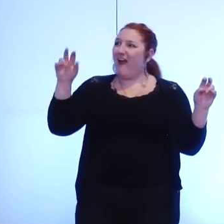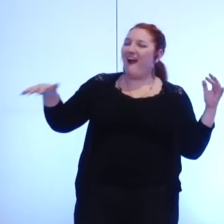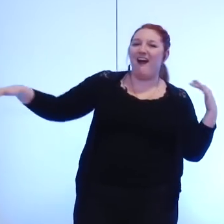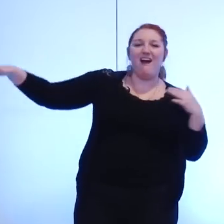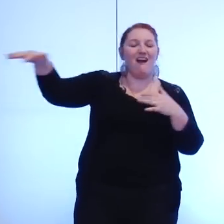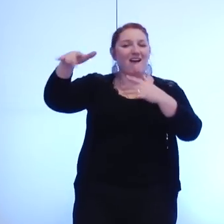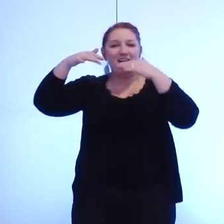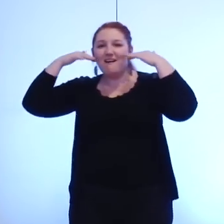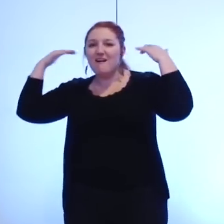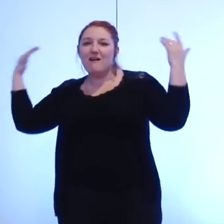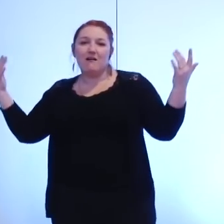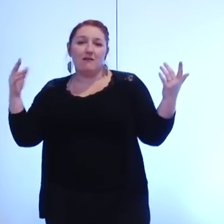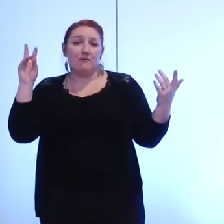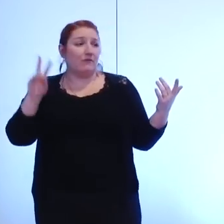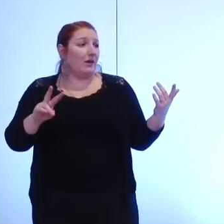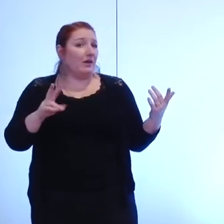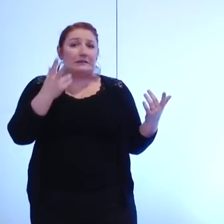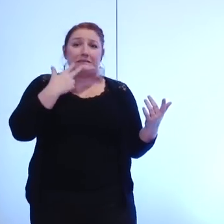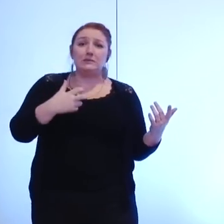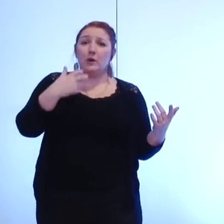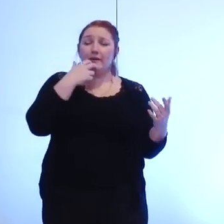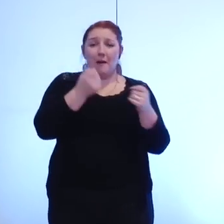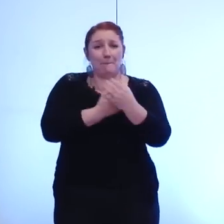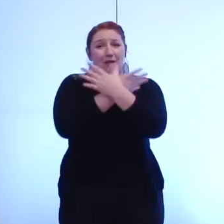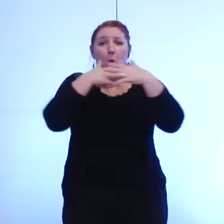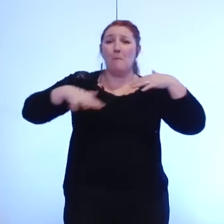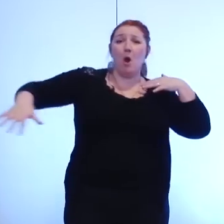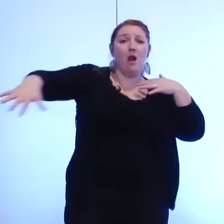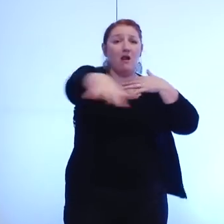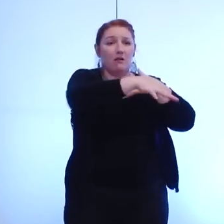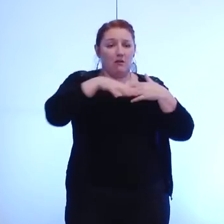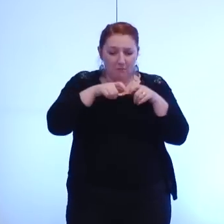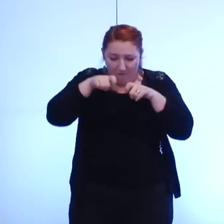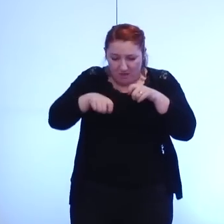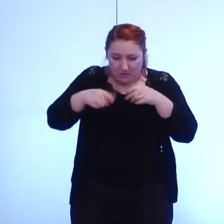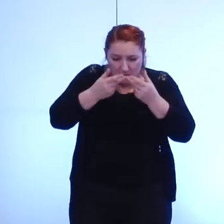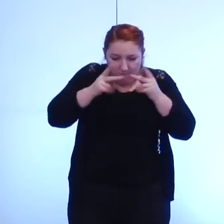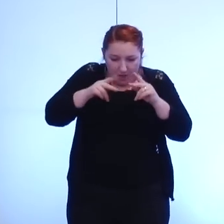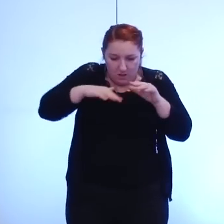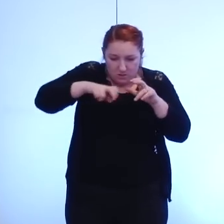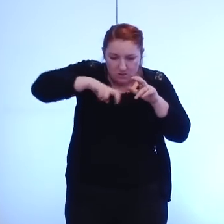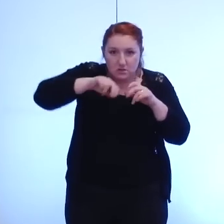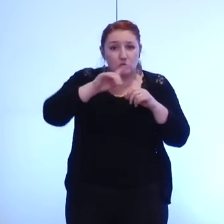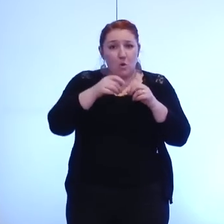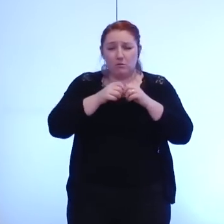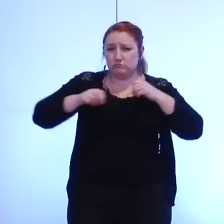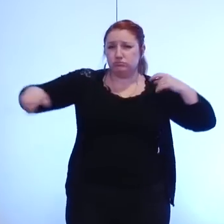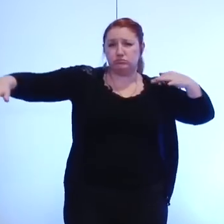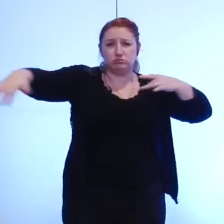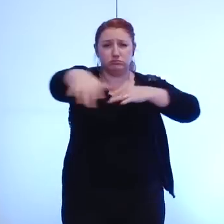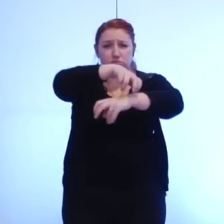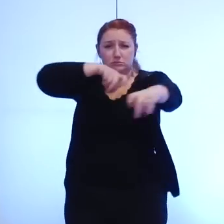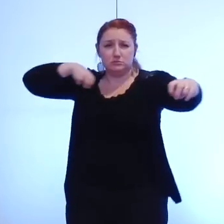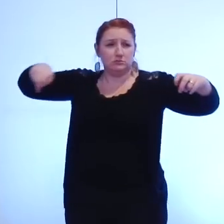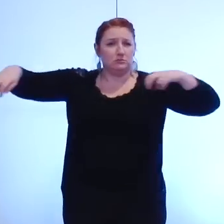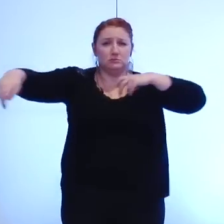métropolitaines comment construisons-nous et c'est toujours les